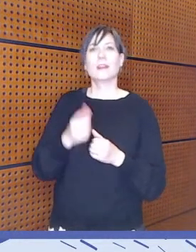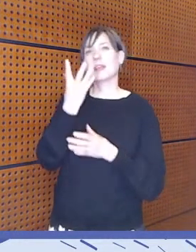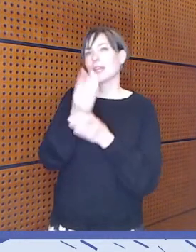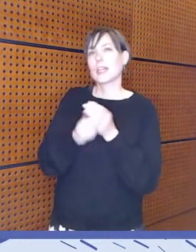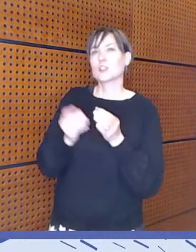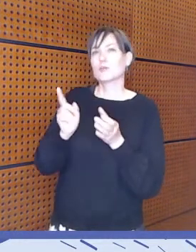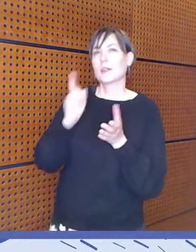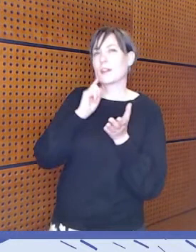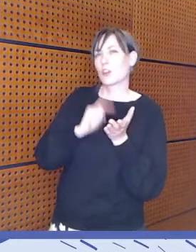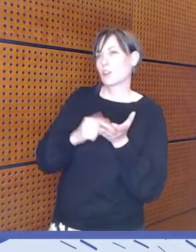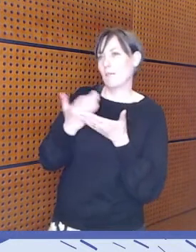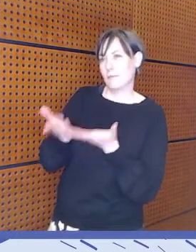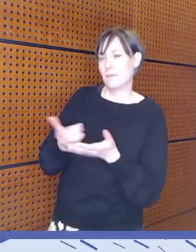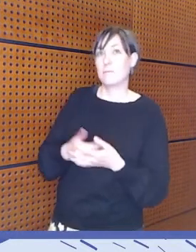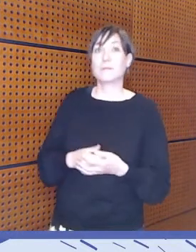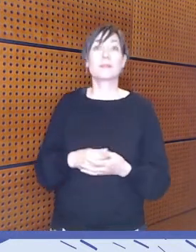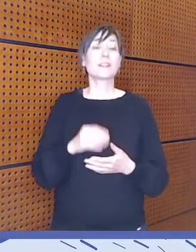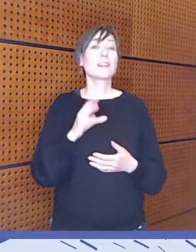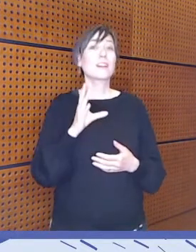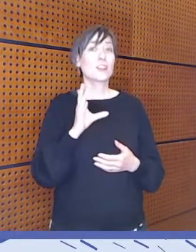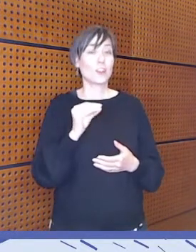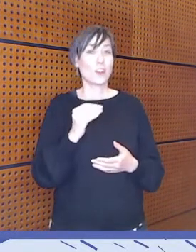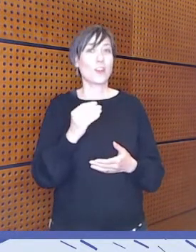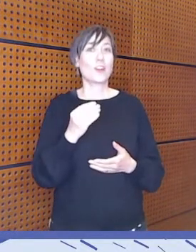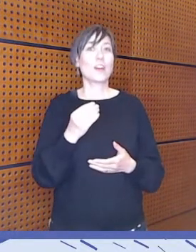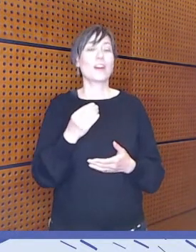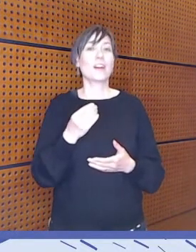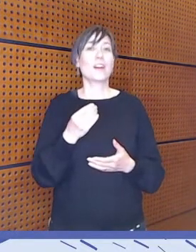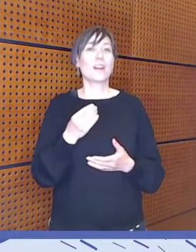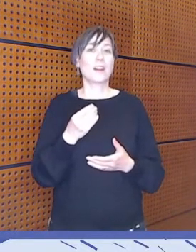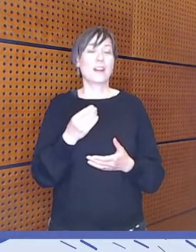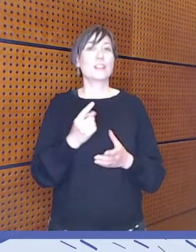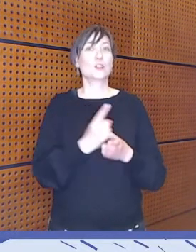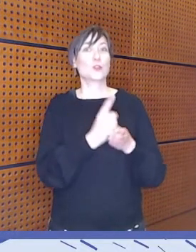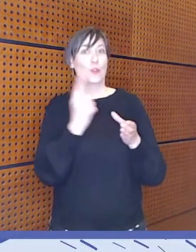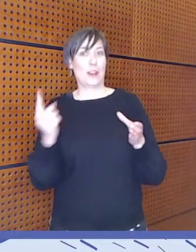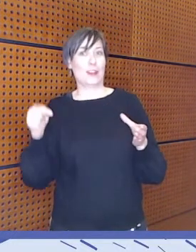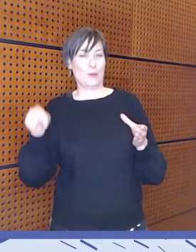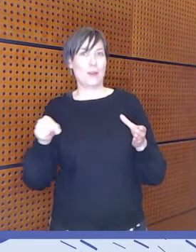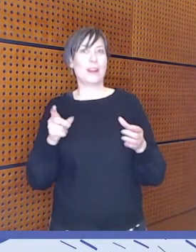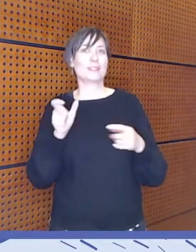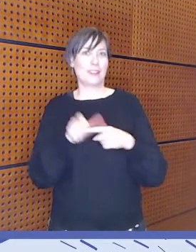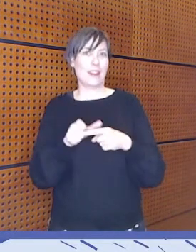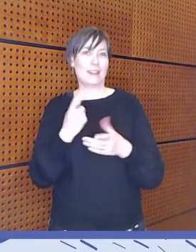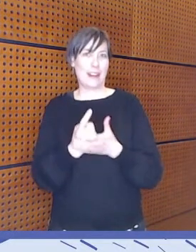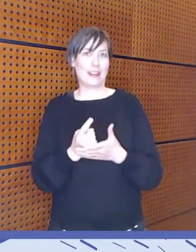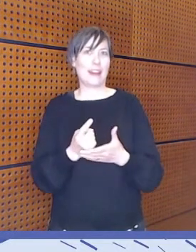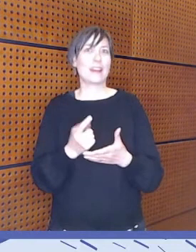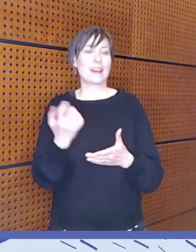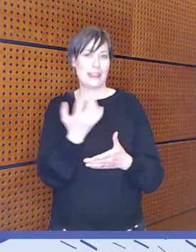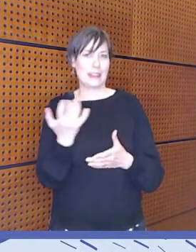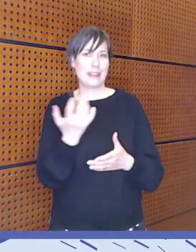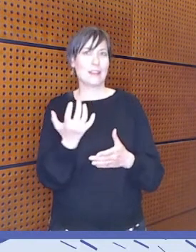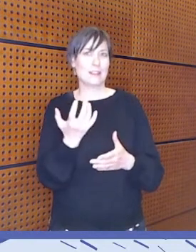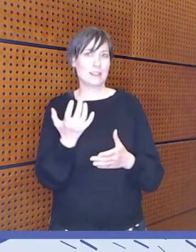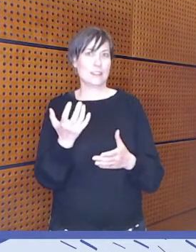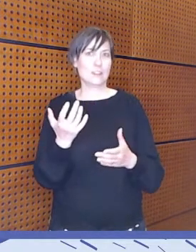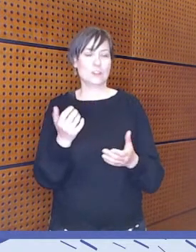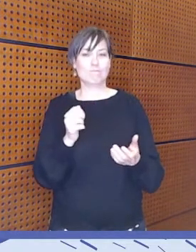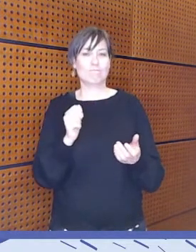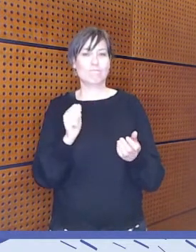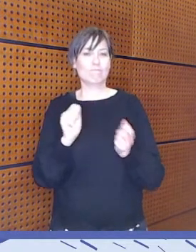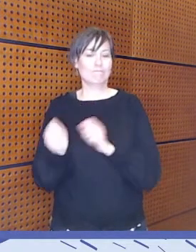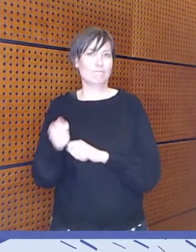tuossa tuli jo hyvin tärkeä sana tämä digisyrjäytyminen ja se on meidän hankkeen, odiko hankkeen lähtökohta, yksi lähtökohta.